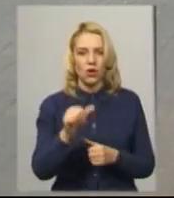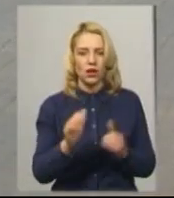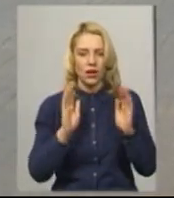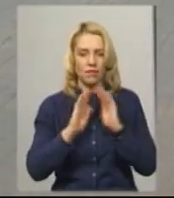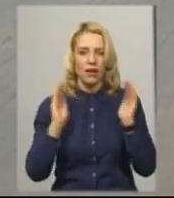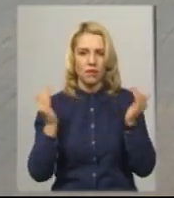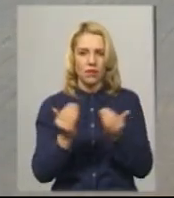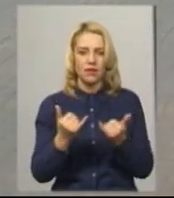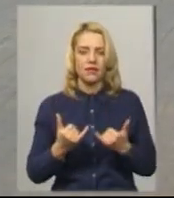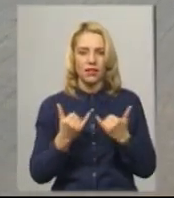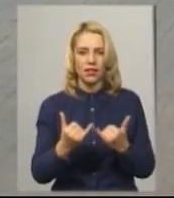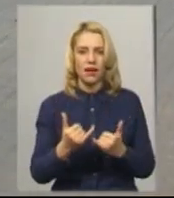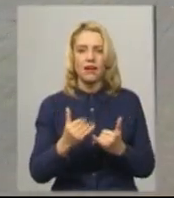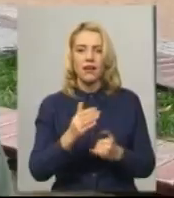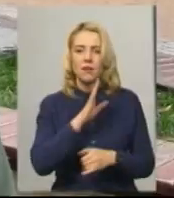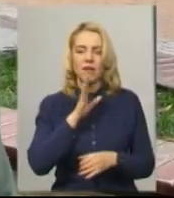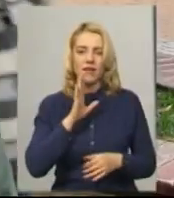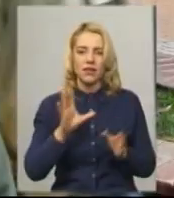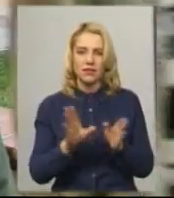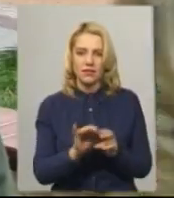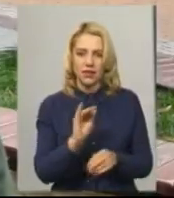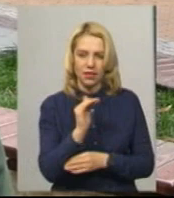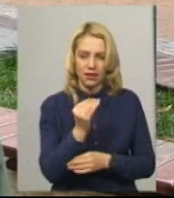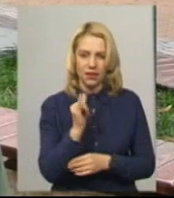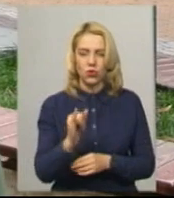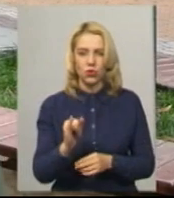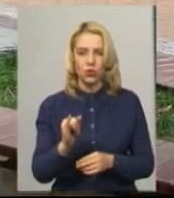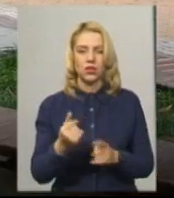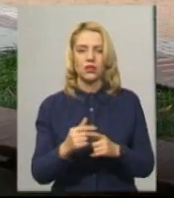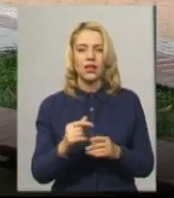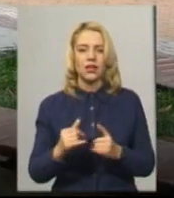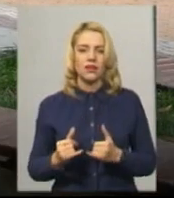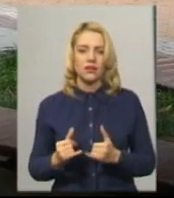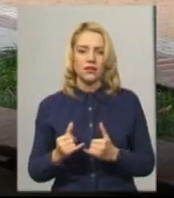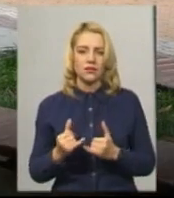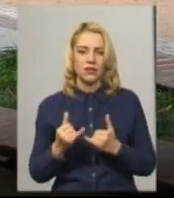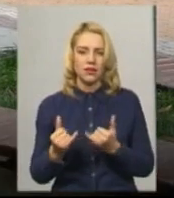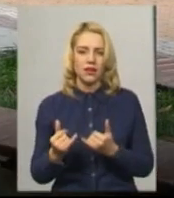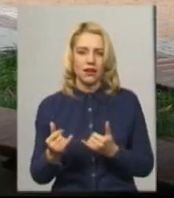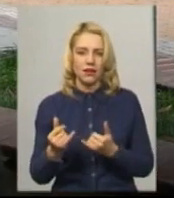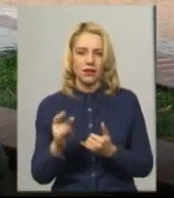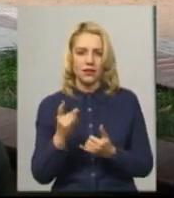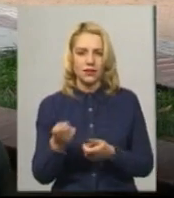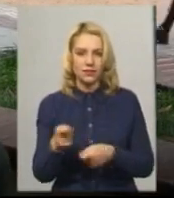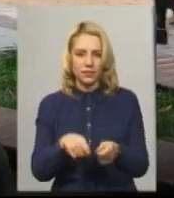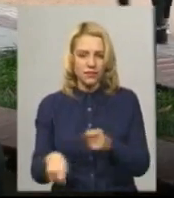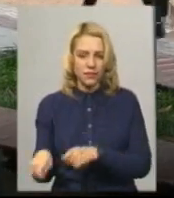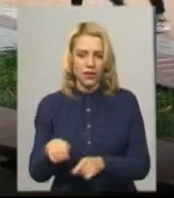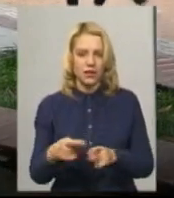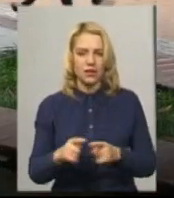матері з дитиною та для людей з інвалідністю. Ми два роки назад об'явили такий міні-конкурс стосовно